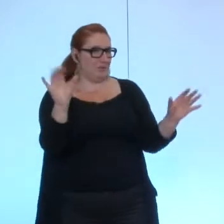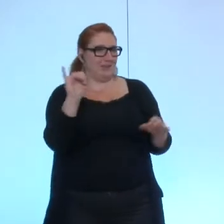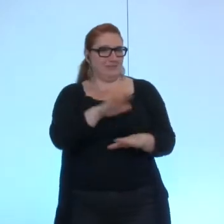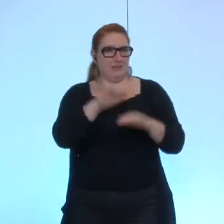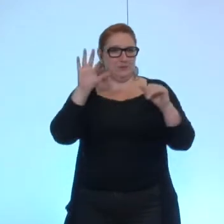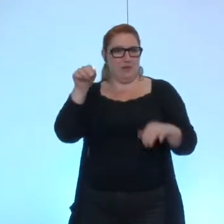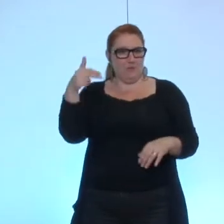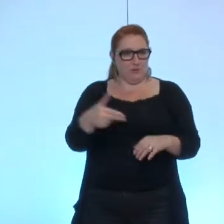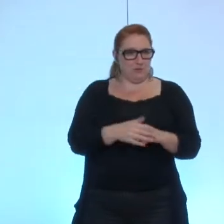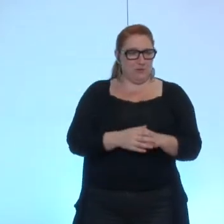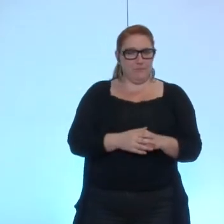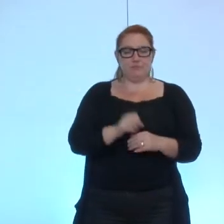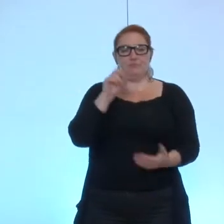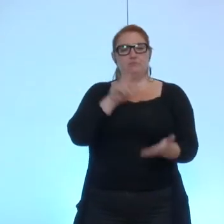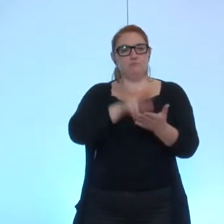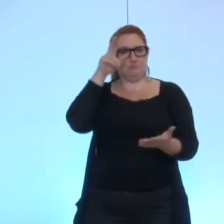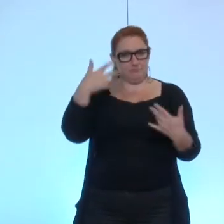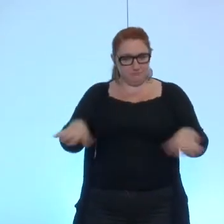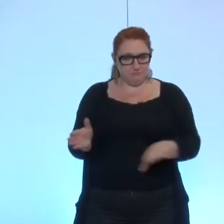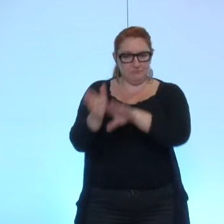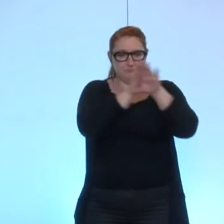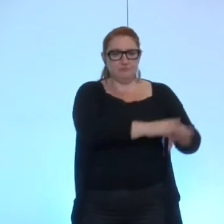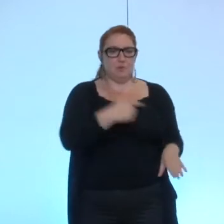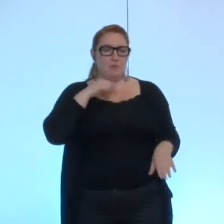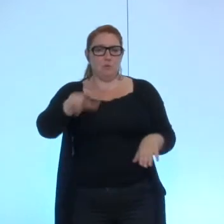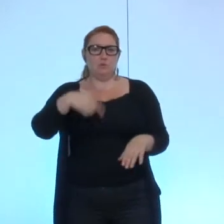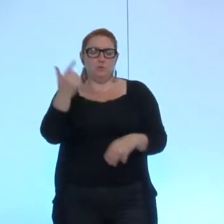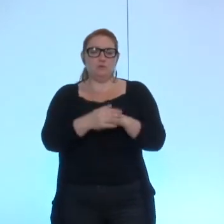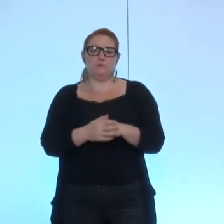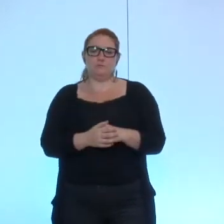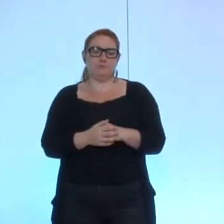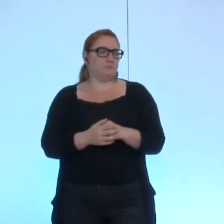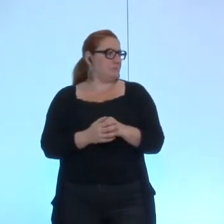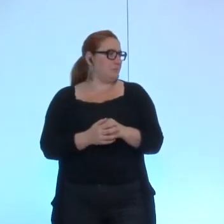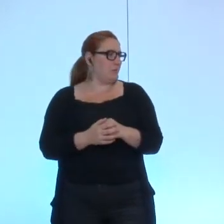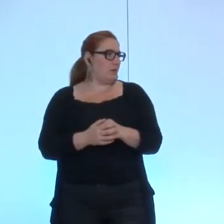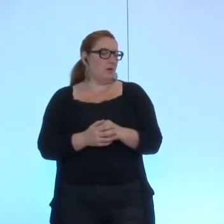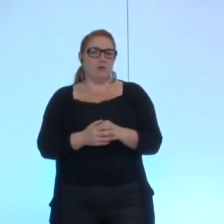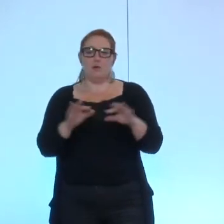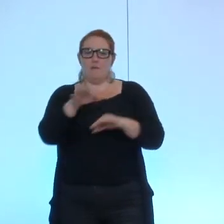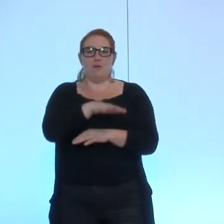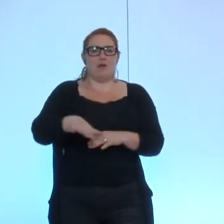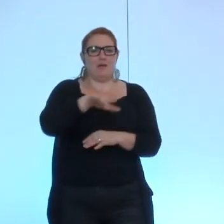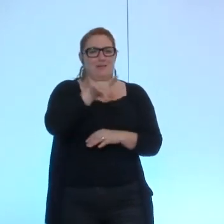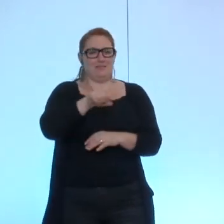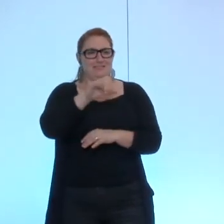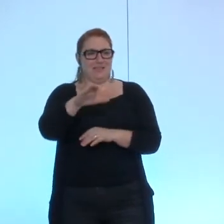fonds national cette délibération est adopté délibération numéro 12 sur la ZAC presqu'il